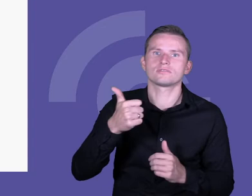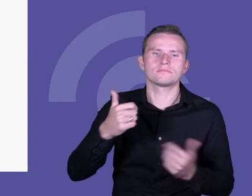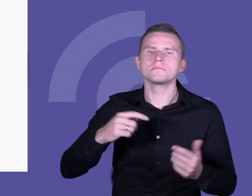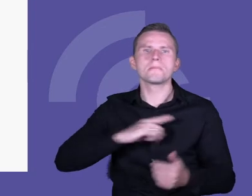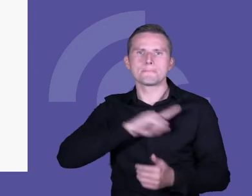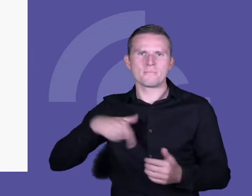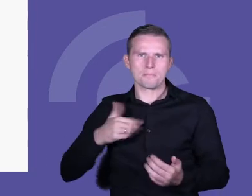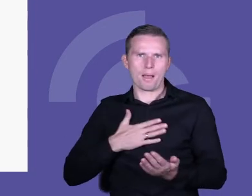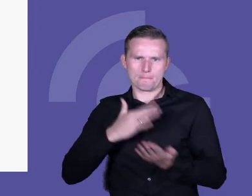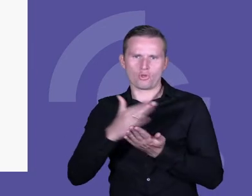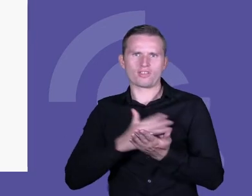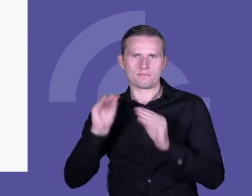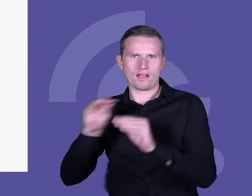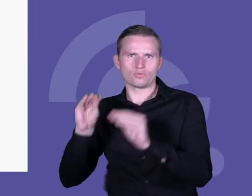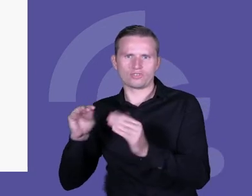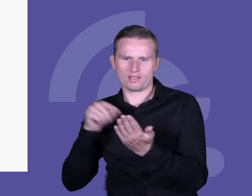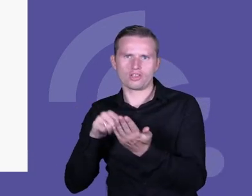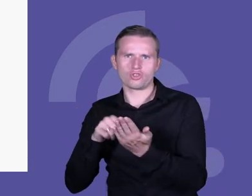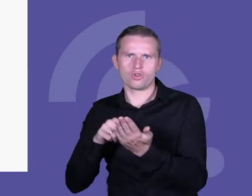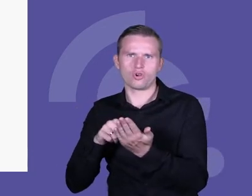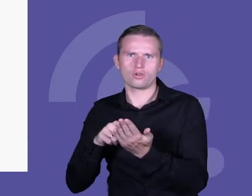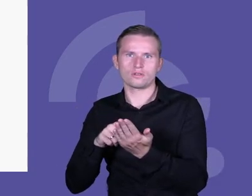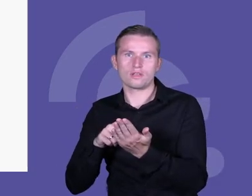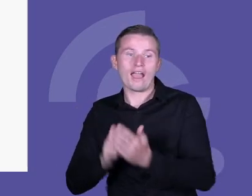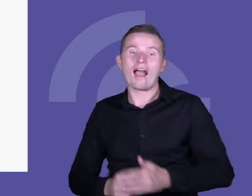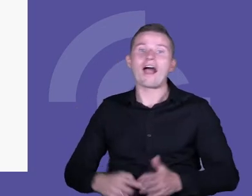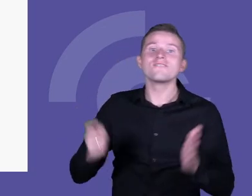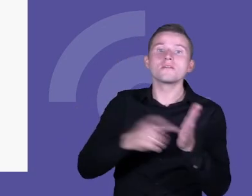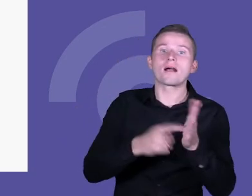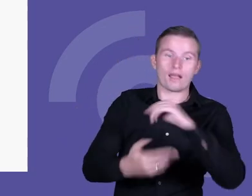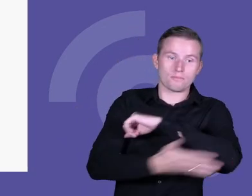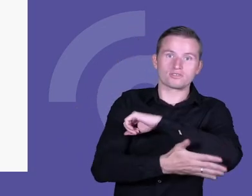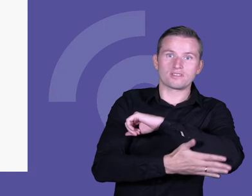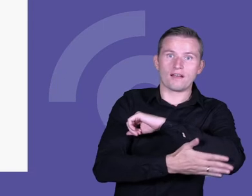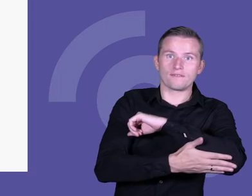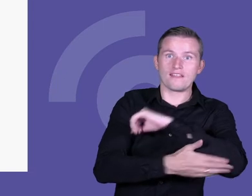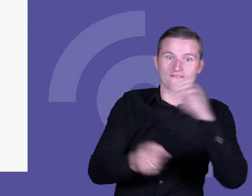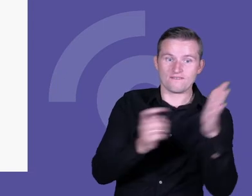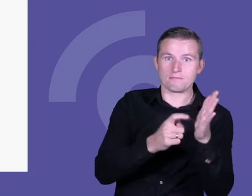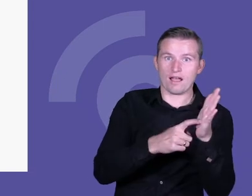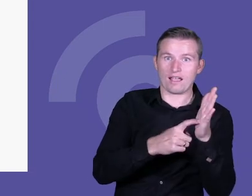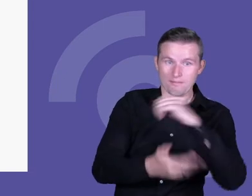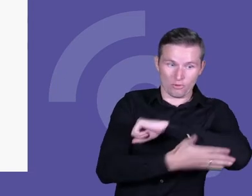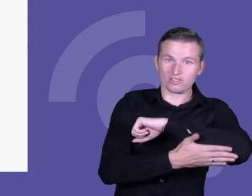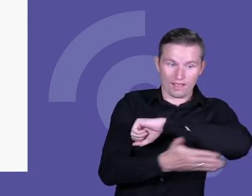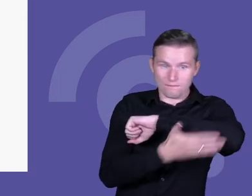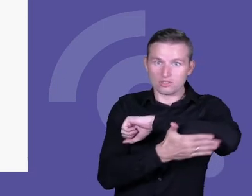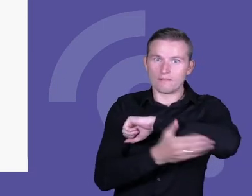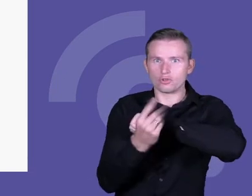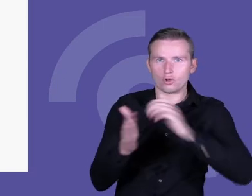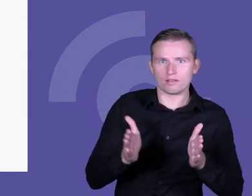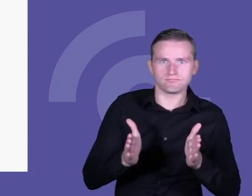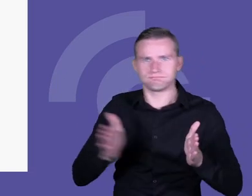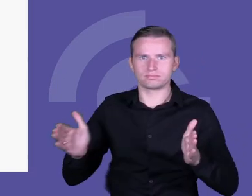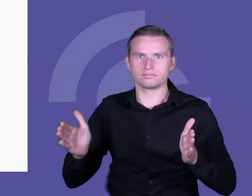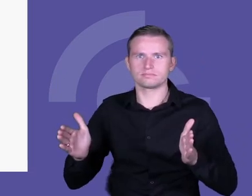program jest szerszy niż wymogi podstawy programowej. I sporo takich programów znaleźliśmy. Tak jak